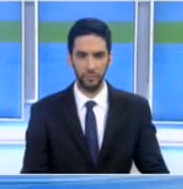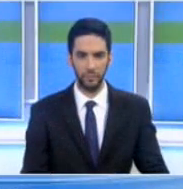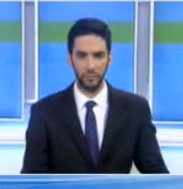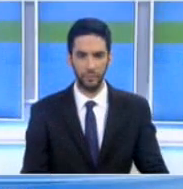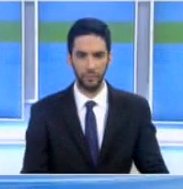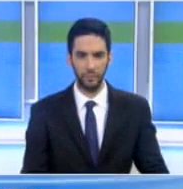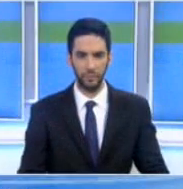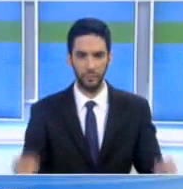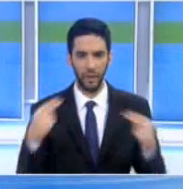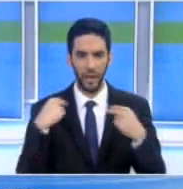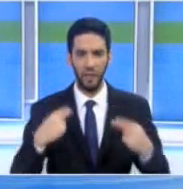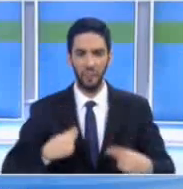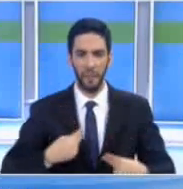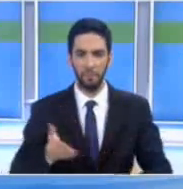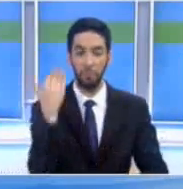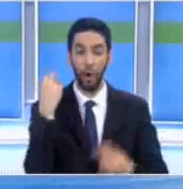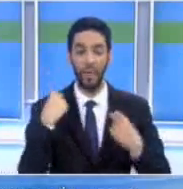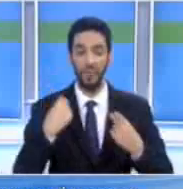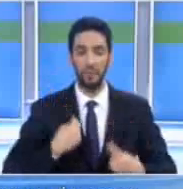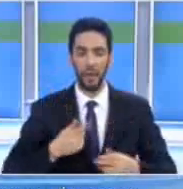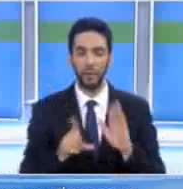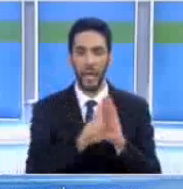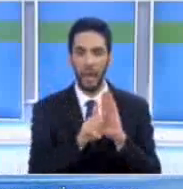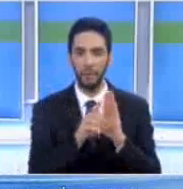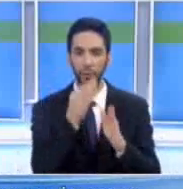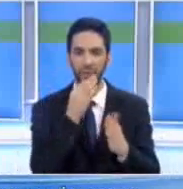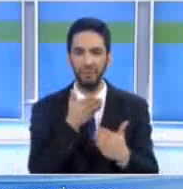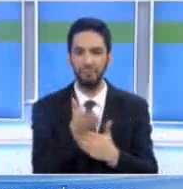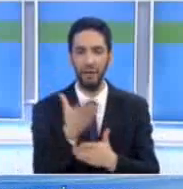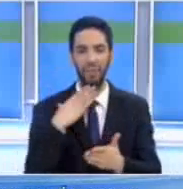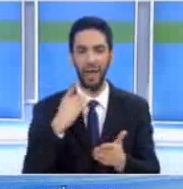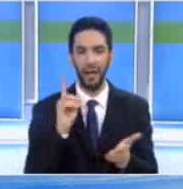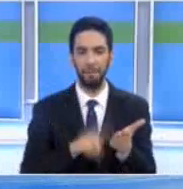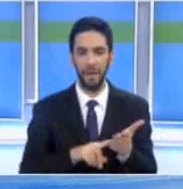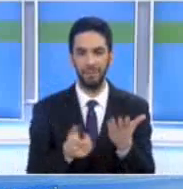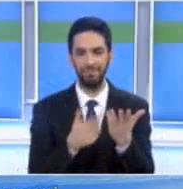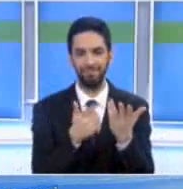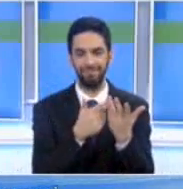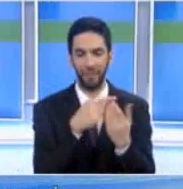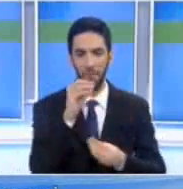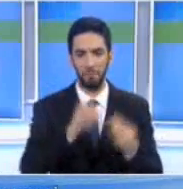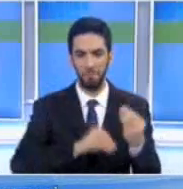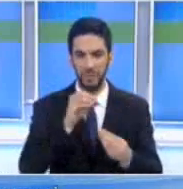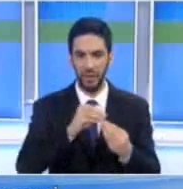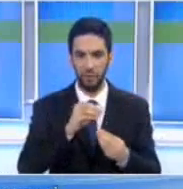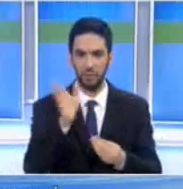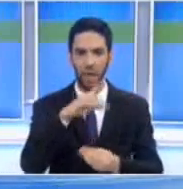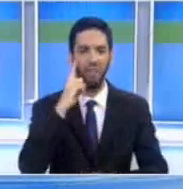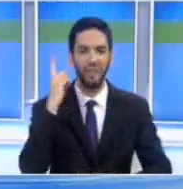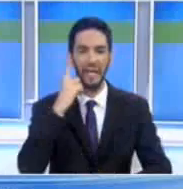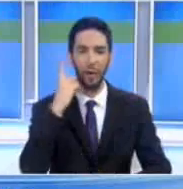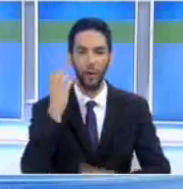Την πρόθεσή τους να καταχωρήσουν ένσταση στην αίτηση για επανακαταμέτρηση των ψήφων στο Δήμο Λεμεσού ανακοίνωσαν το πρωί στο